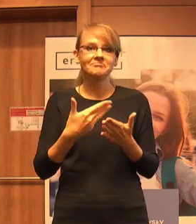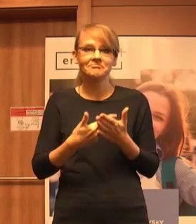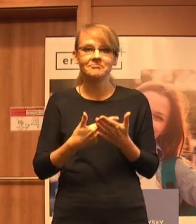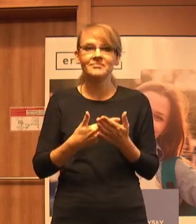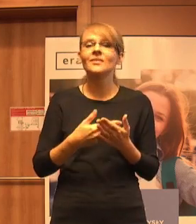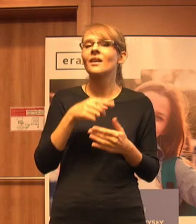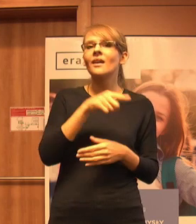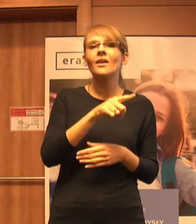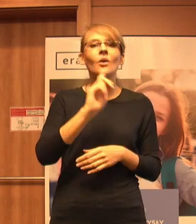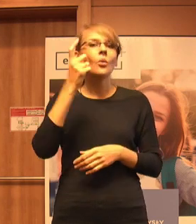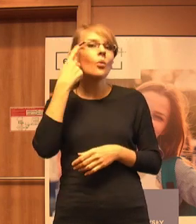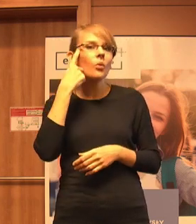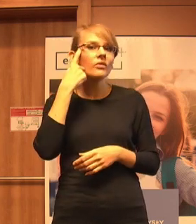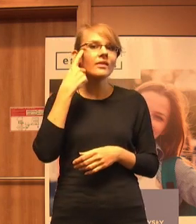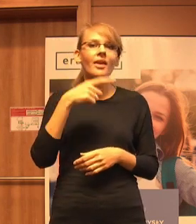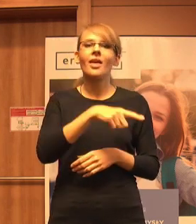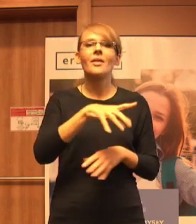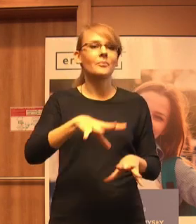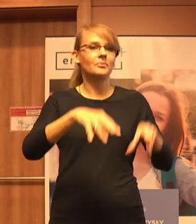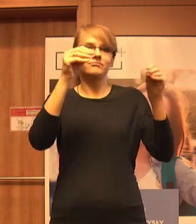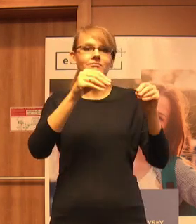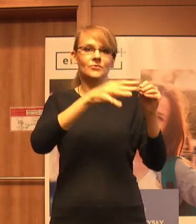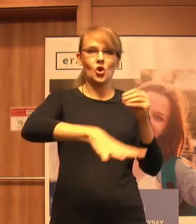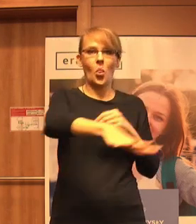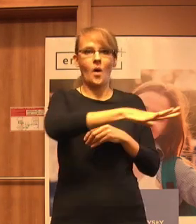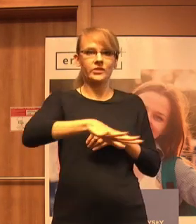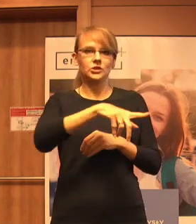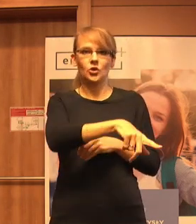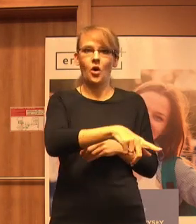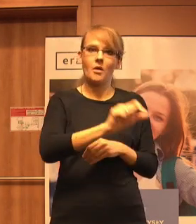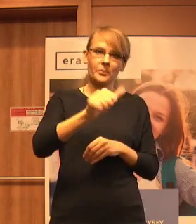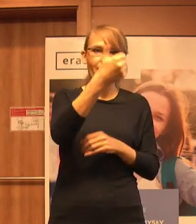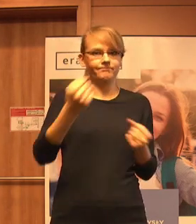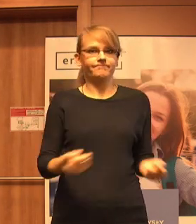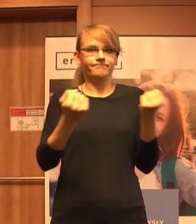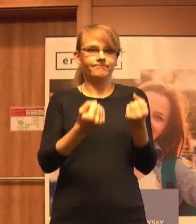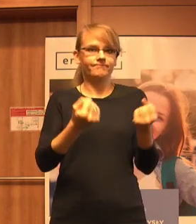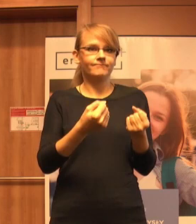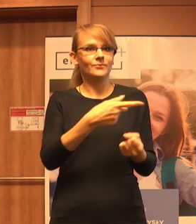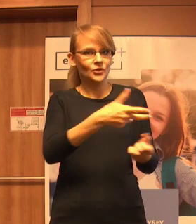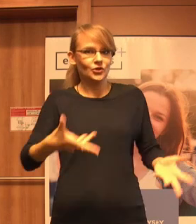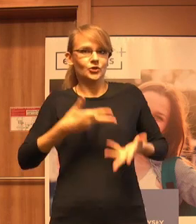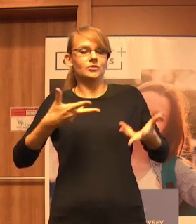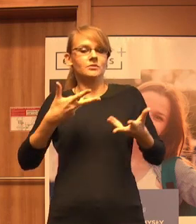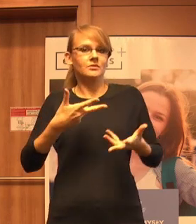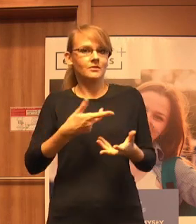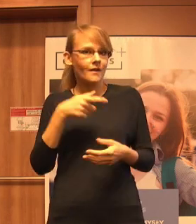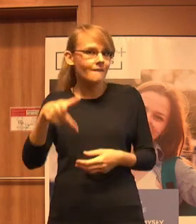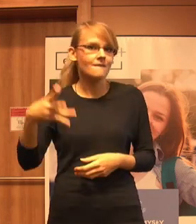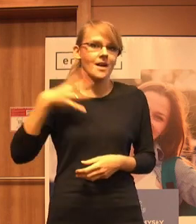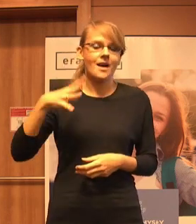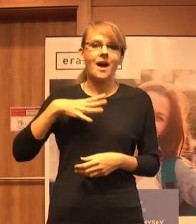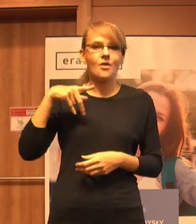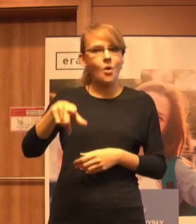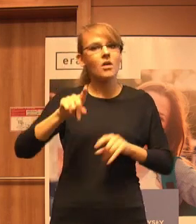jakby impuls poszedł od samego środowiska, które nas tutaj zmobilizowało do tego, żeby tego typu